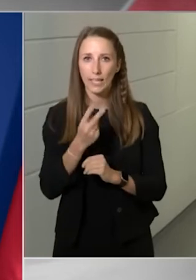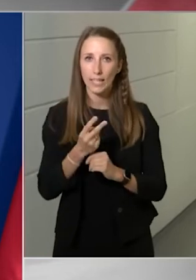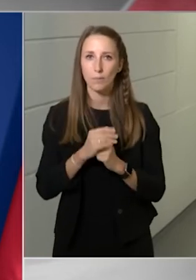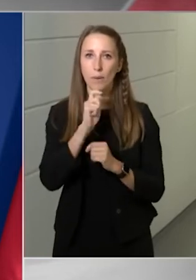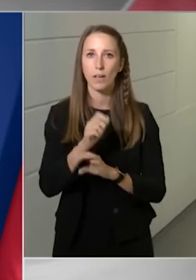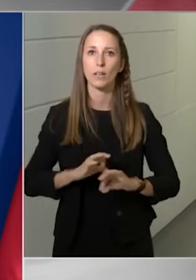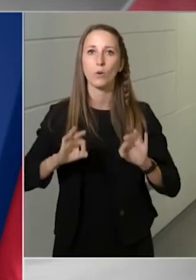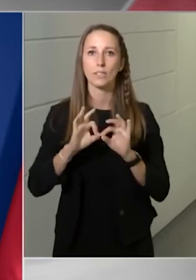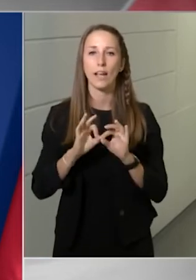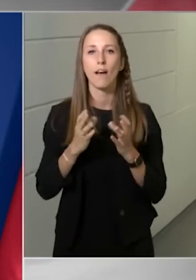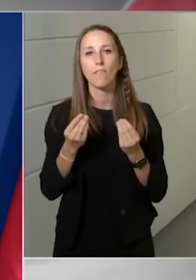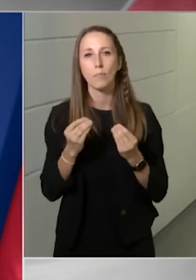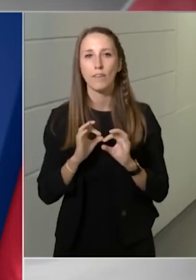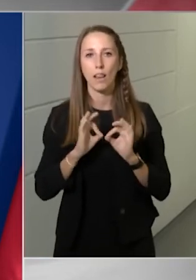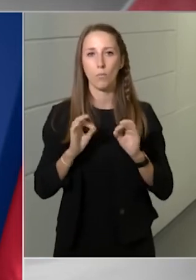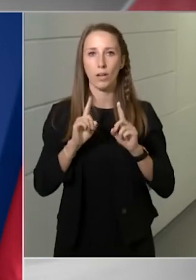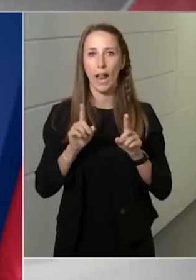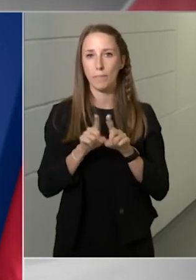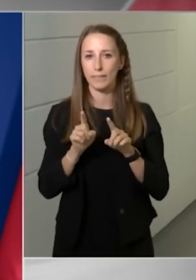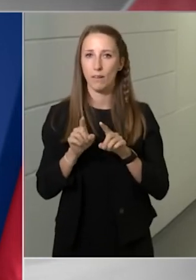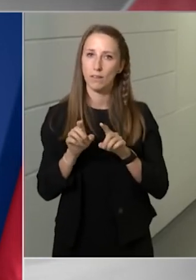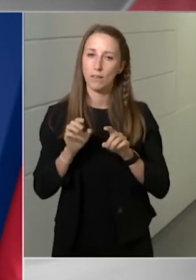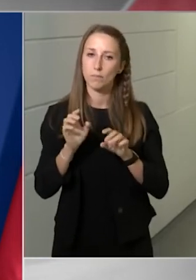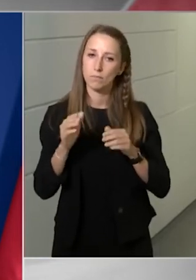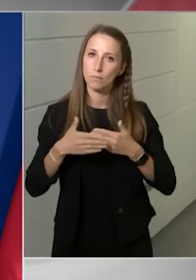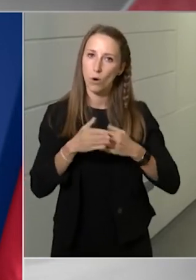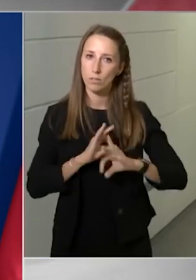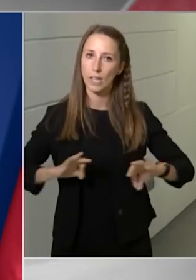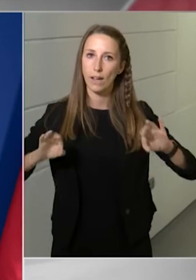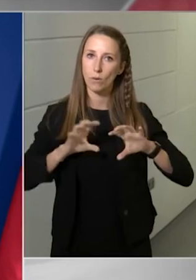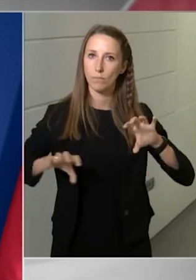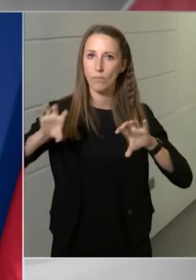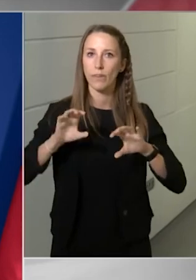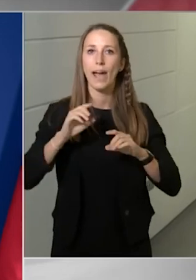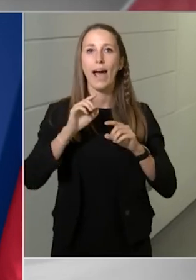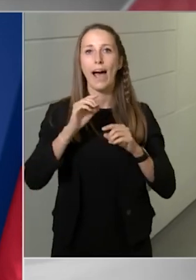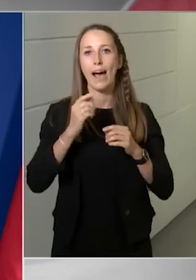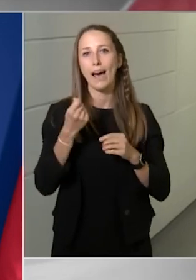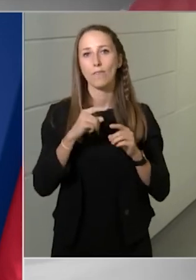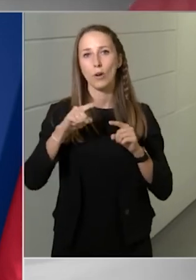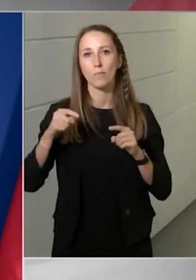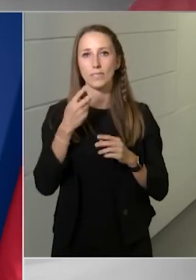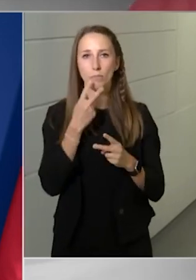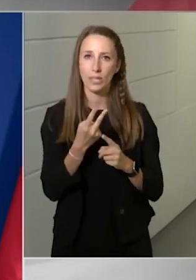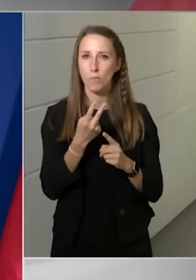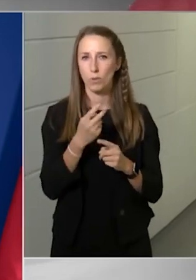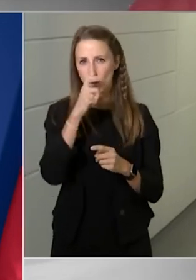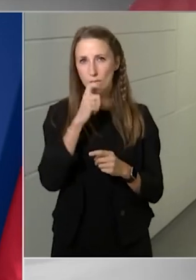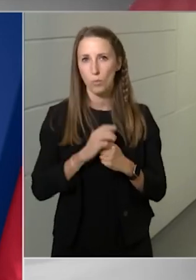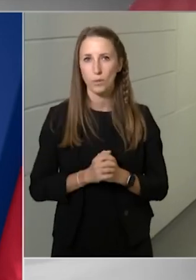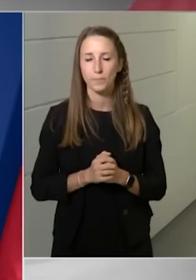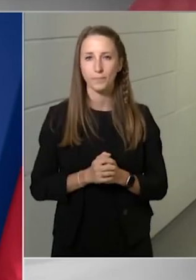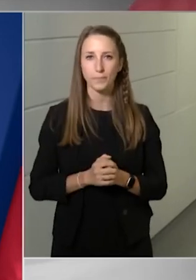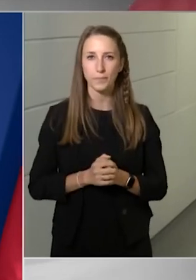Magyarország valamivel jobban áll, mint a térség országai, az árfolyam szempontjából pedig valamivel rosszabbul. A